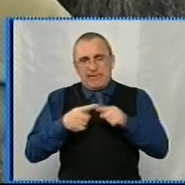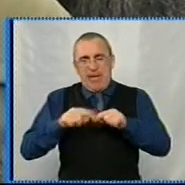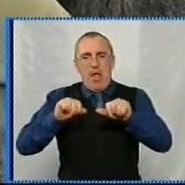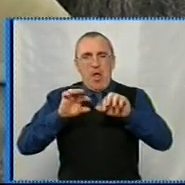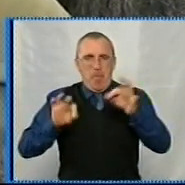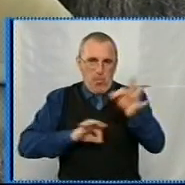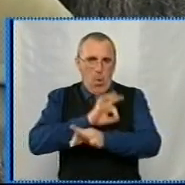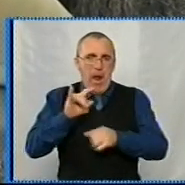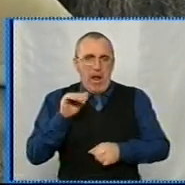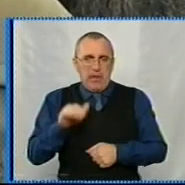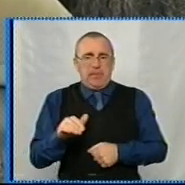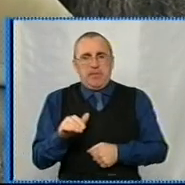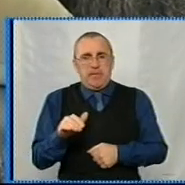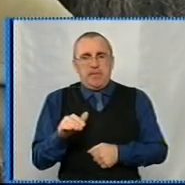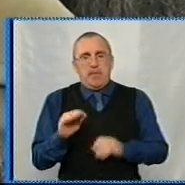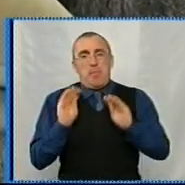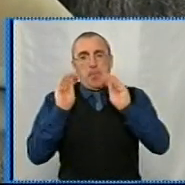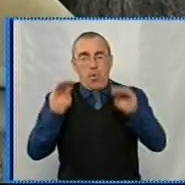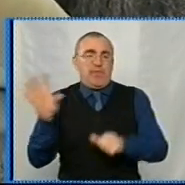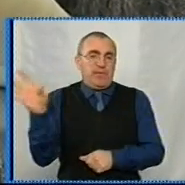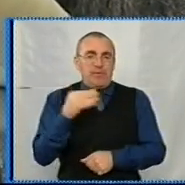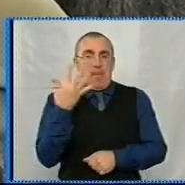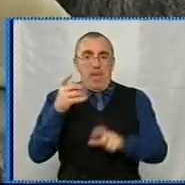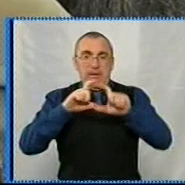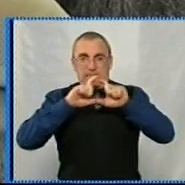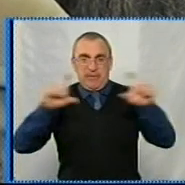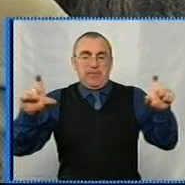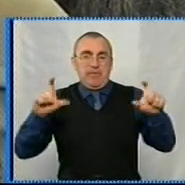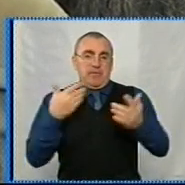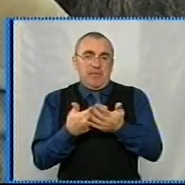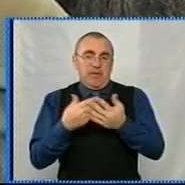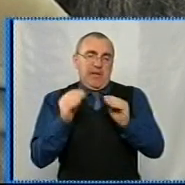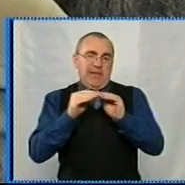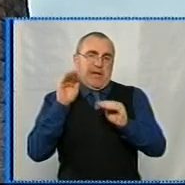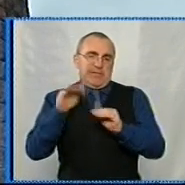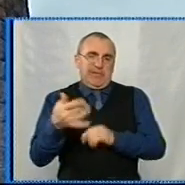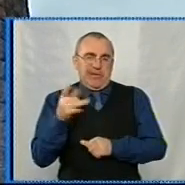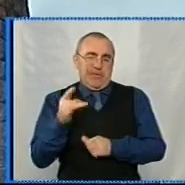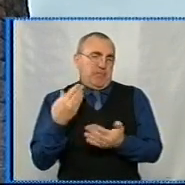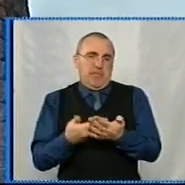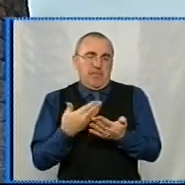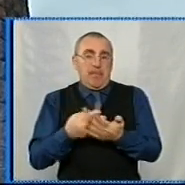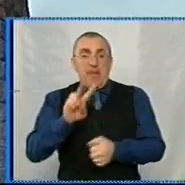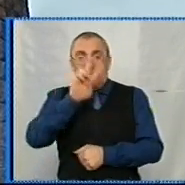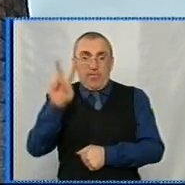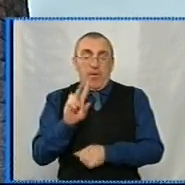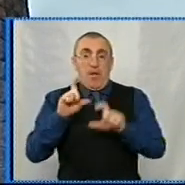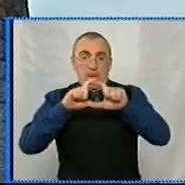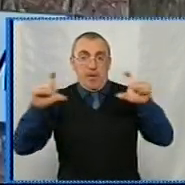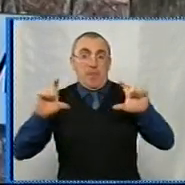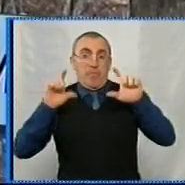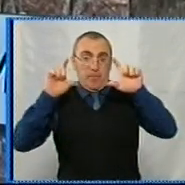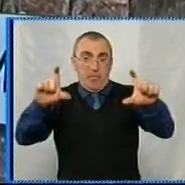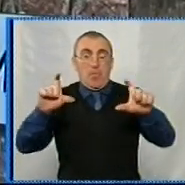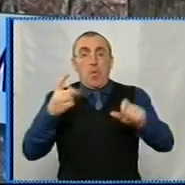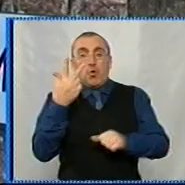ми поставимо всі п'ять, закриємо, це буде приблизно 10 тисяч гривень. За дві години нові таблички встановили